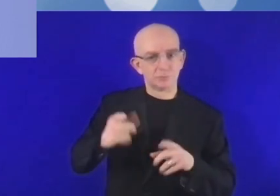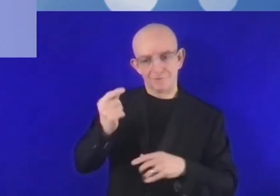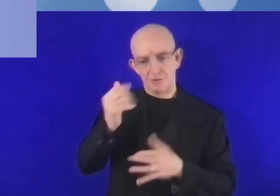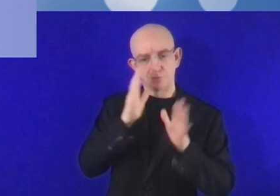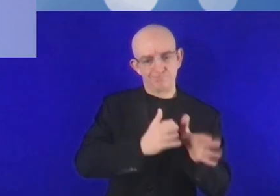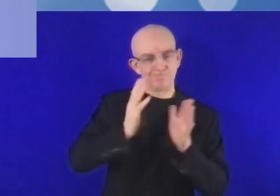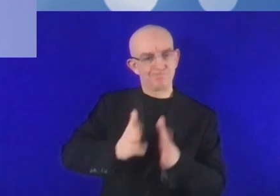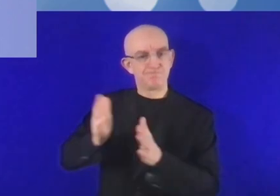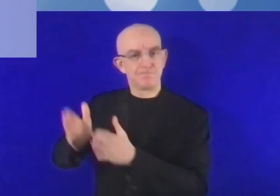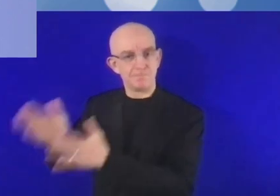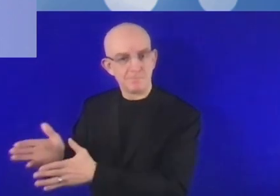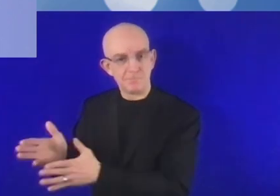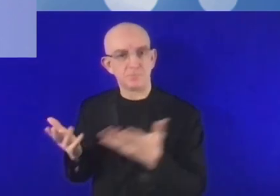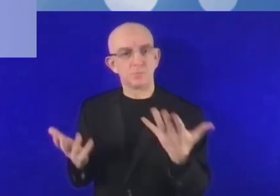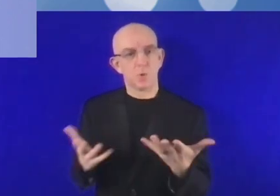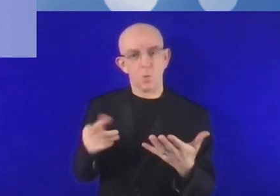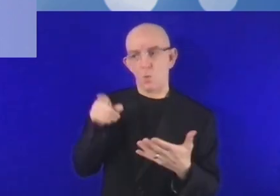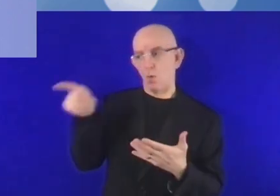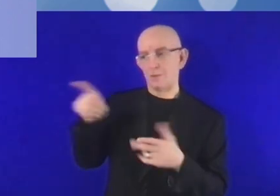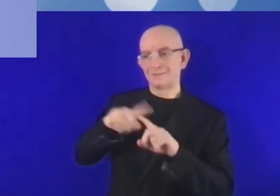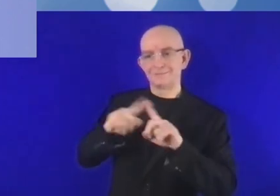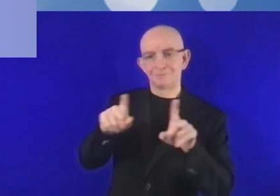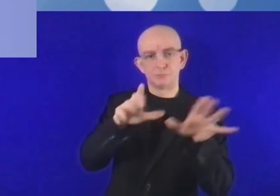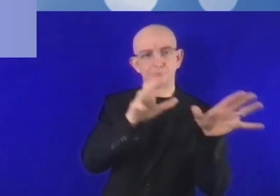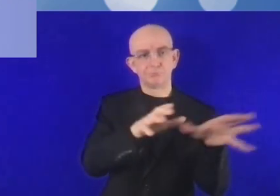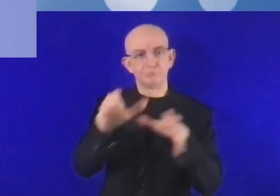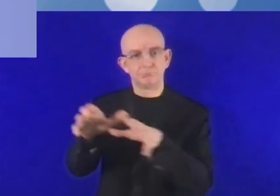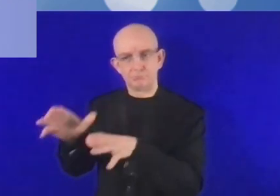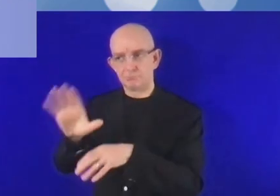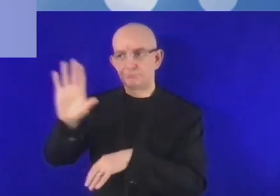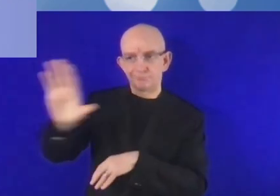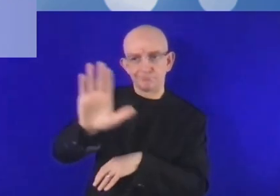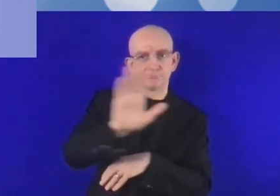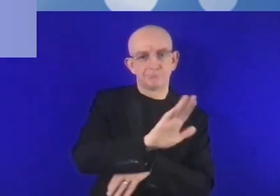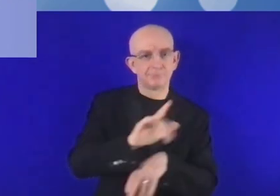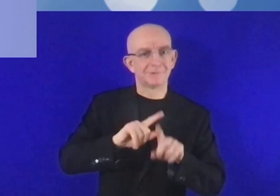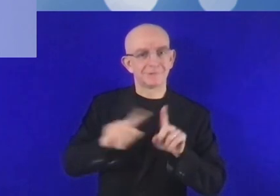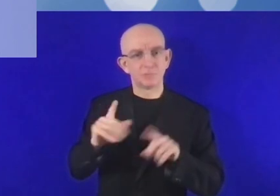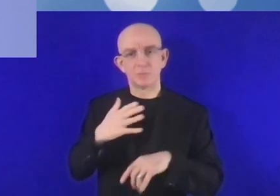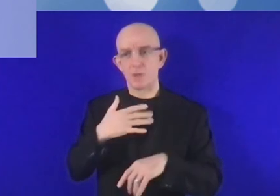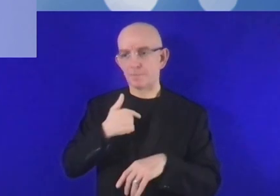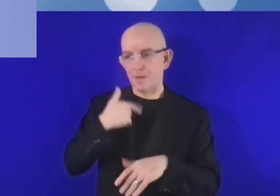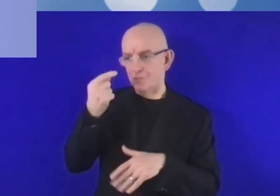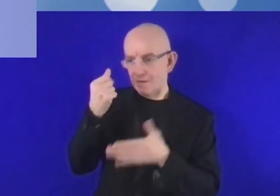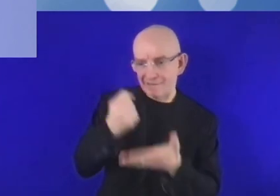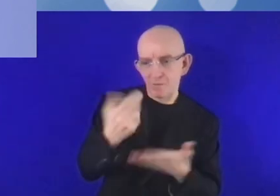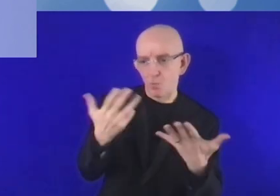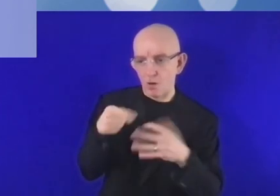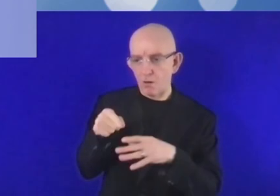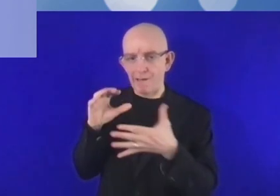'une entreprise, que 5, 10 ans ou 20 ans plus tard. Et puis, les entreprises sont diverses.